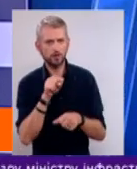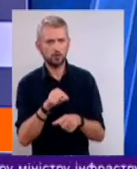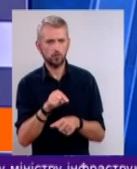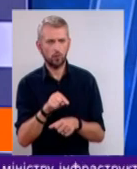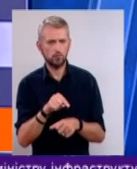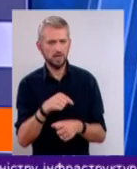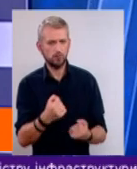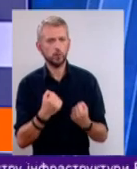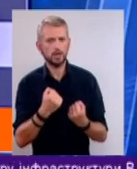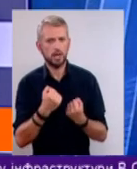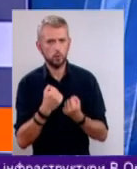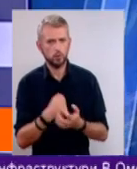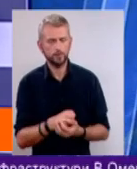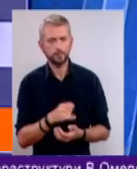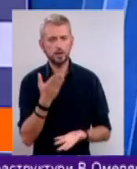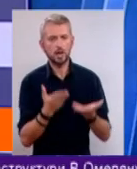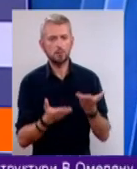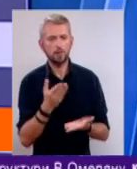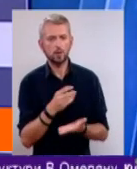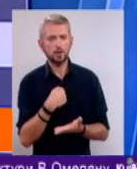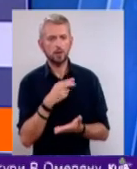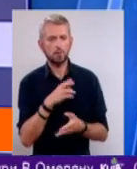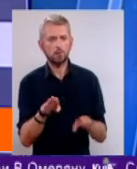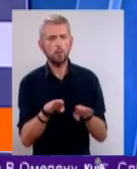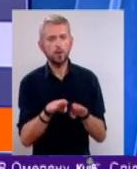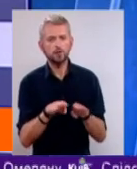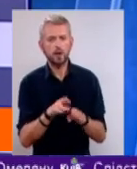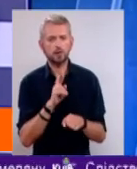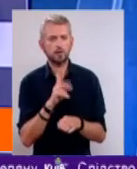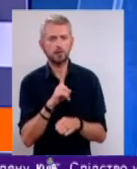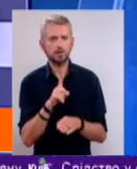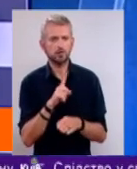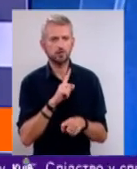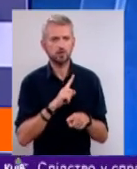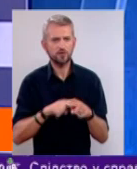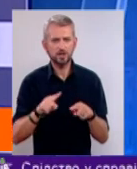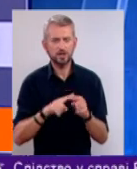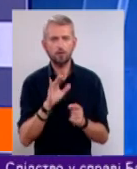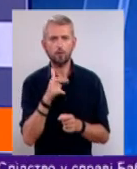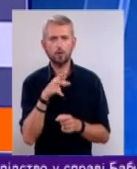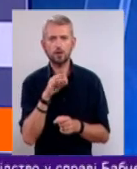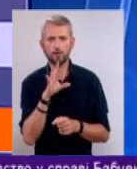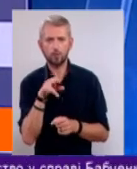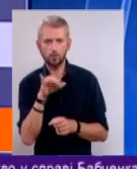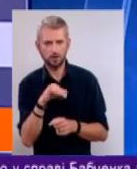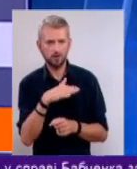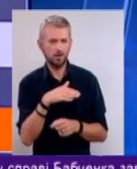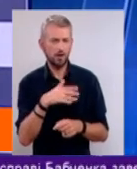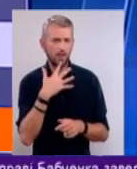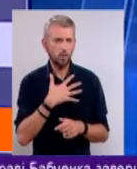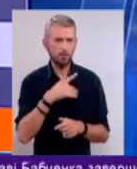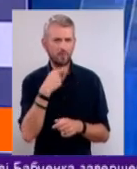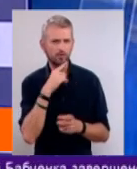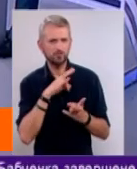імунітету. І, напевне, я б порівняла, як зі швидкими вуглеводами, про які теж ми дуже любимо говорити, що вони там